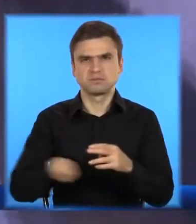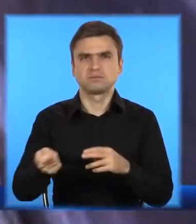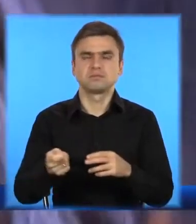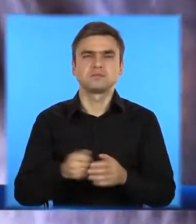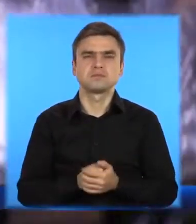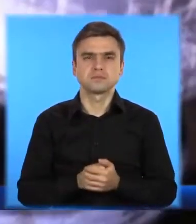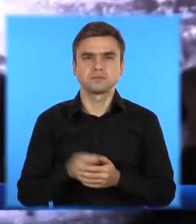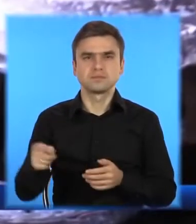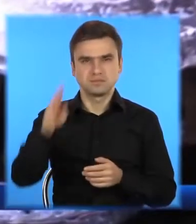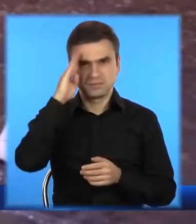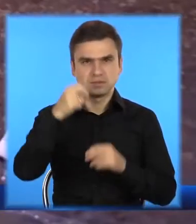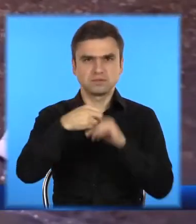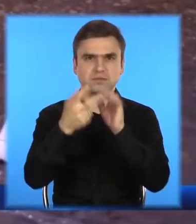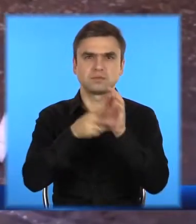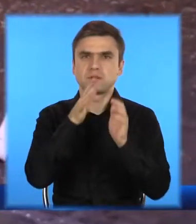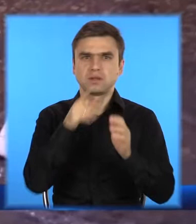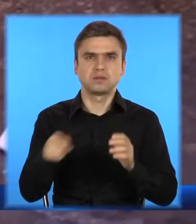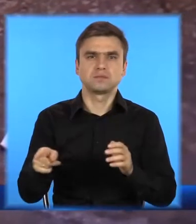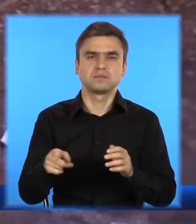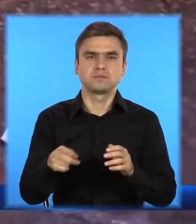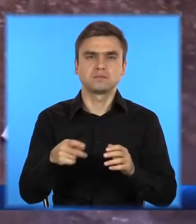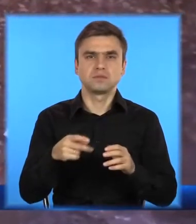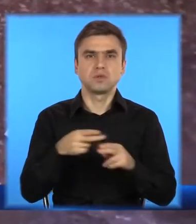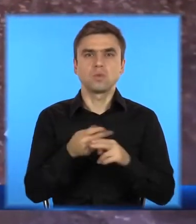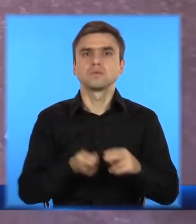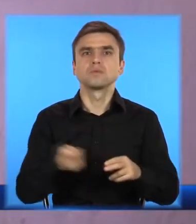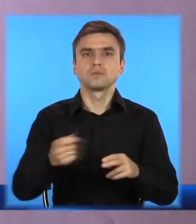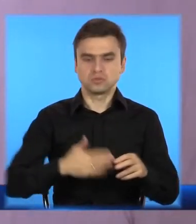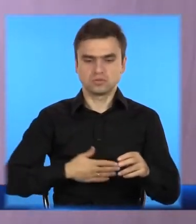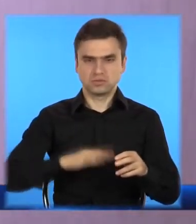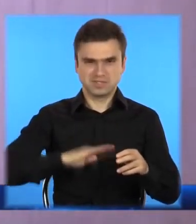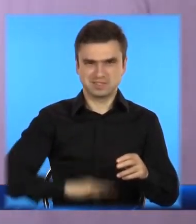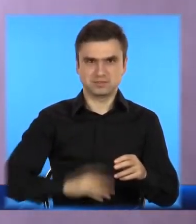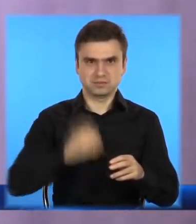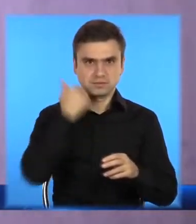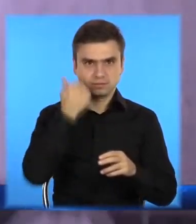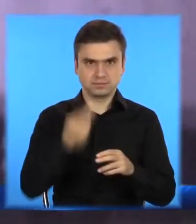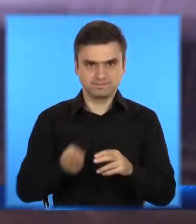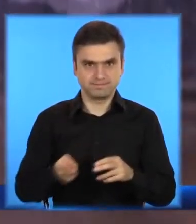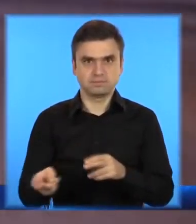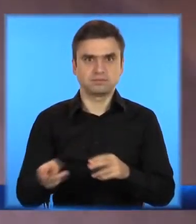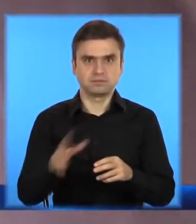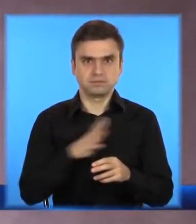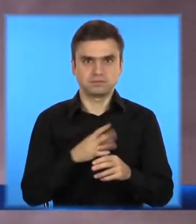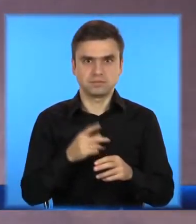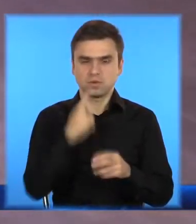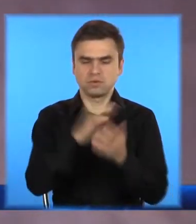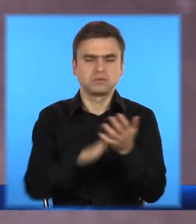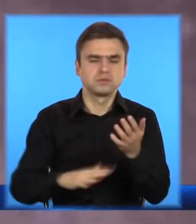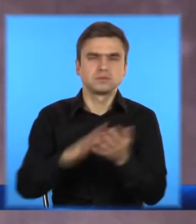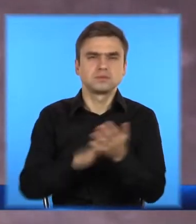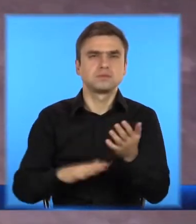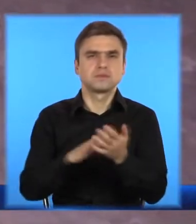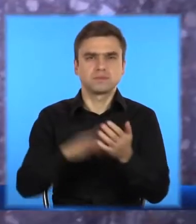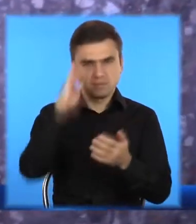-річному хлопцеві зловмисниця нанесла ударну жем в область паху та пошкодила кровоносну судину. Молодик помер